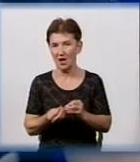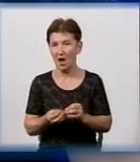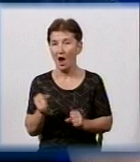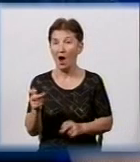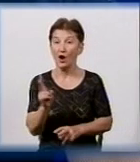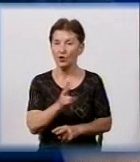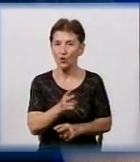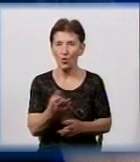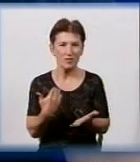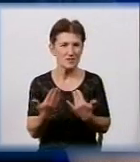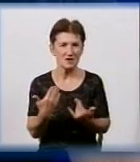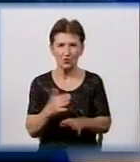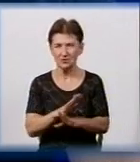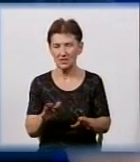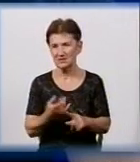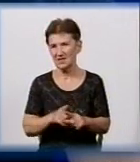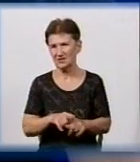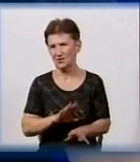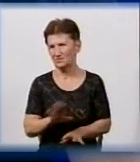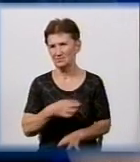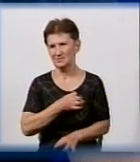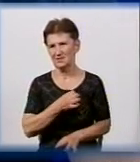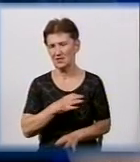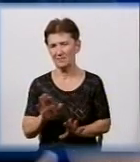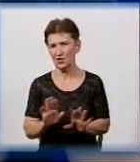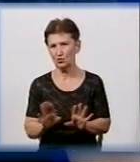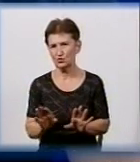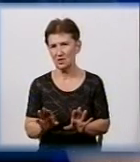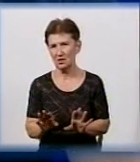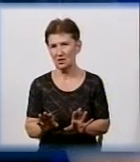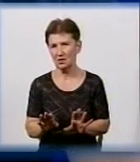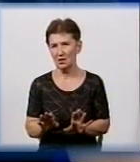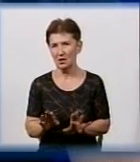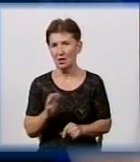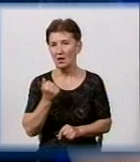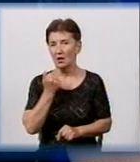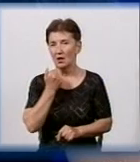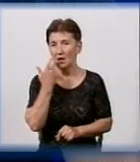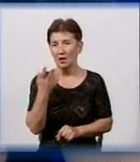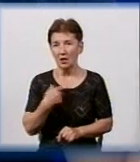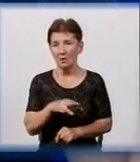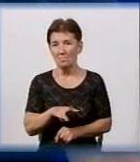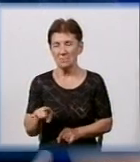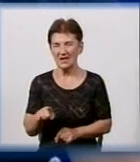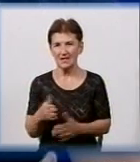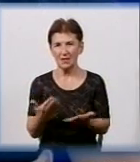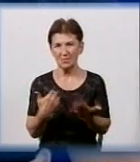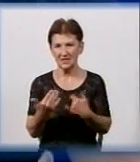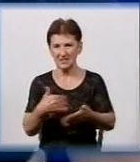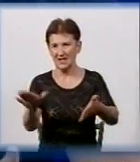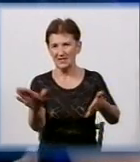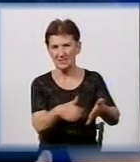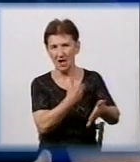не розуміється, вони равнодушні до цього. Тобто, коли ми підходили закрашувати,